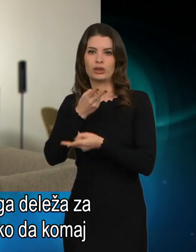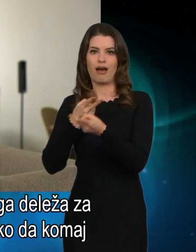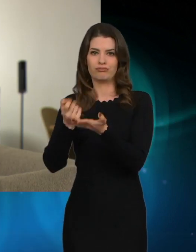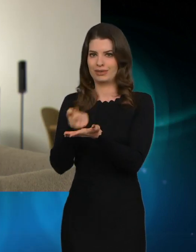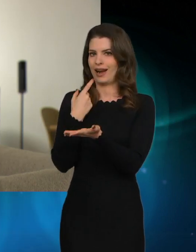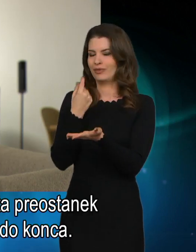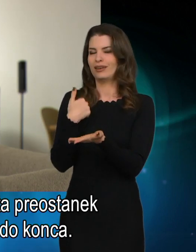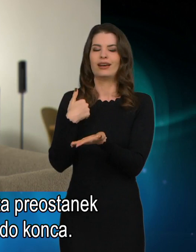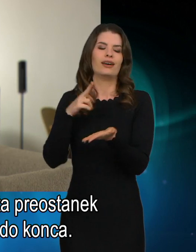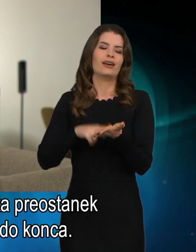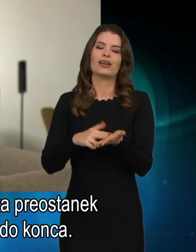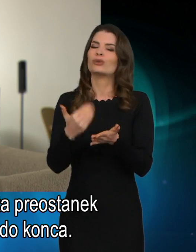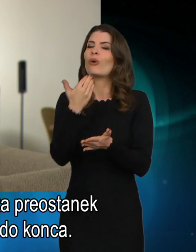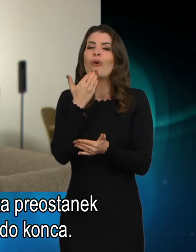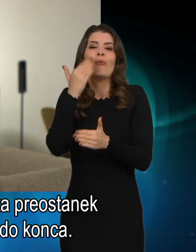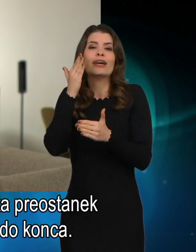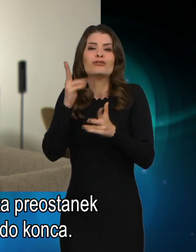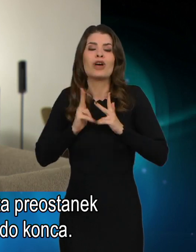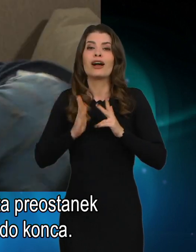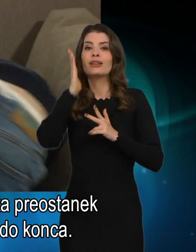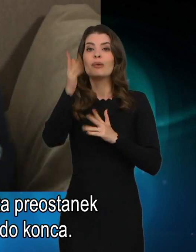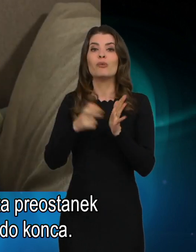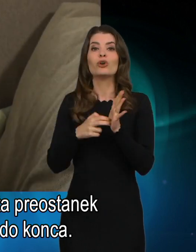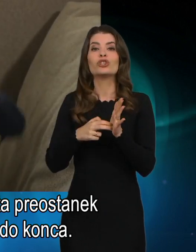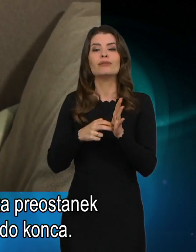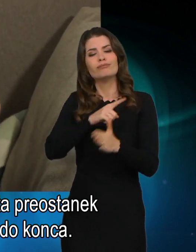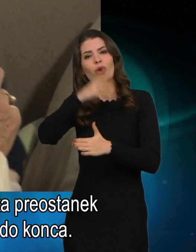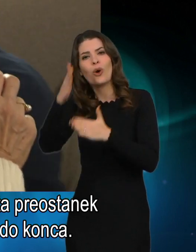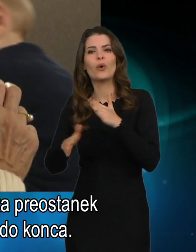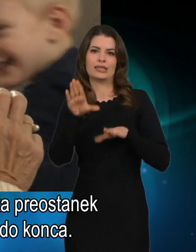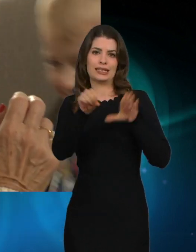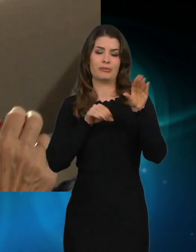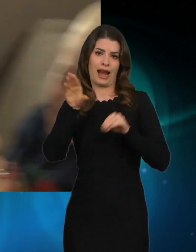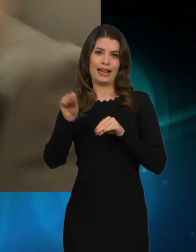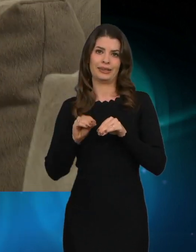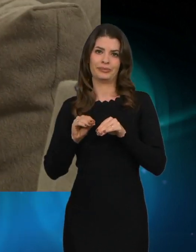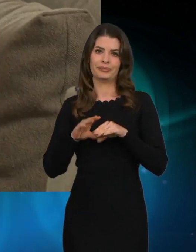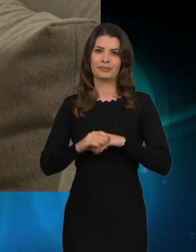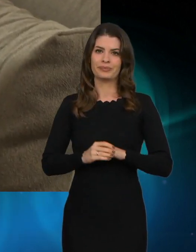tako da res sko mi čakam, da zberemo še ta preostanek in spilemo za devo do konca.